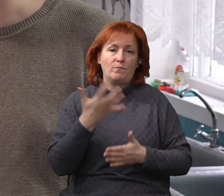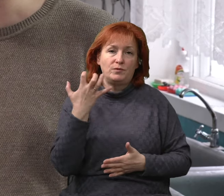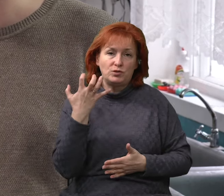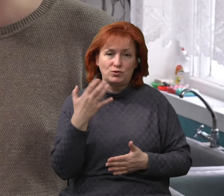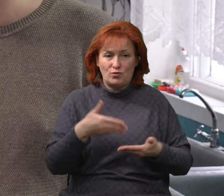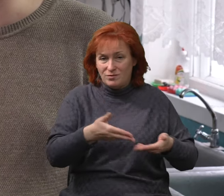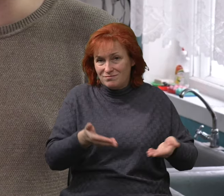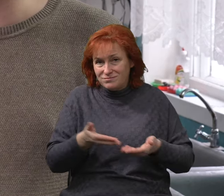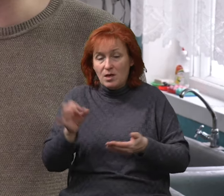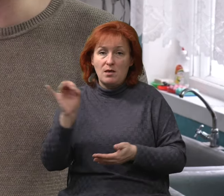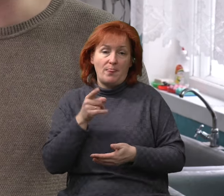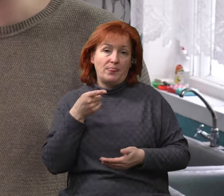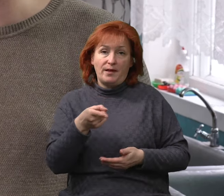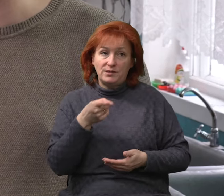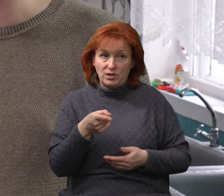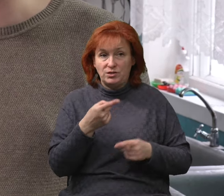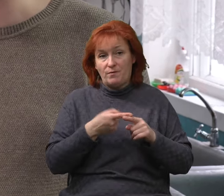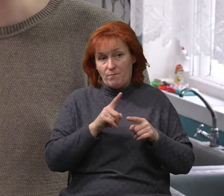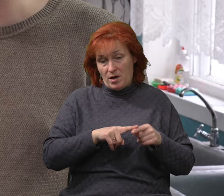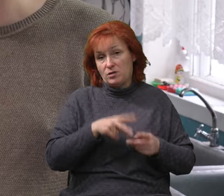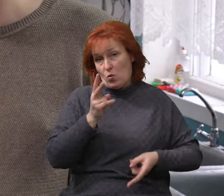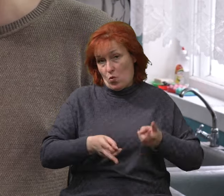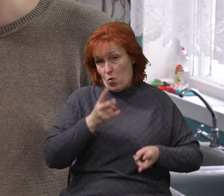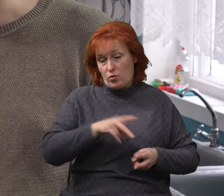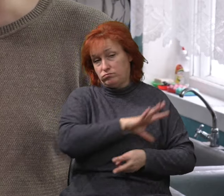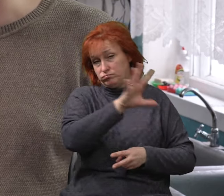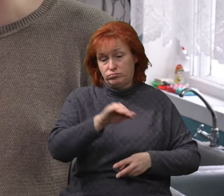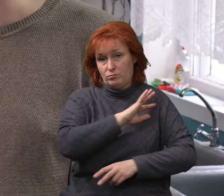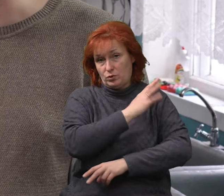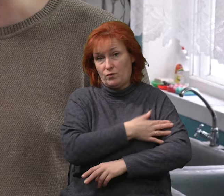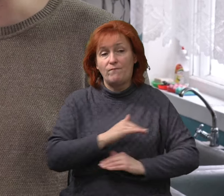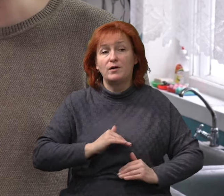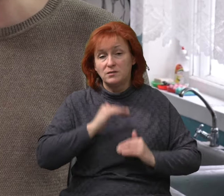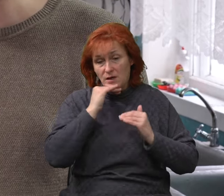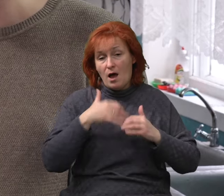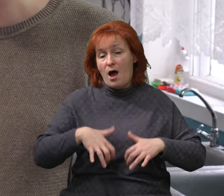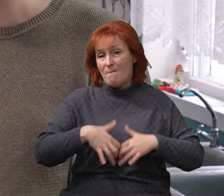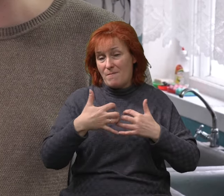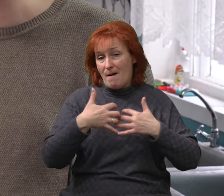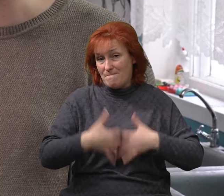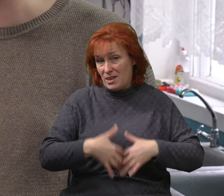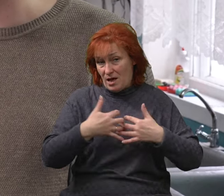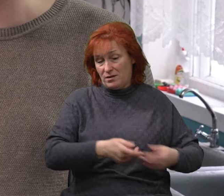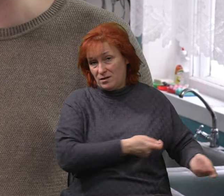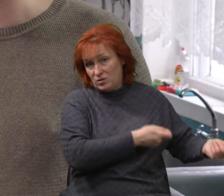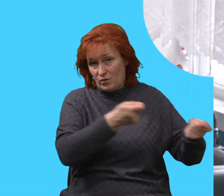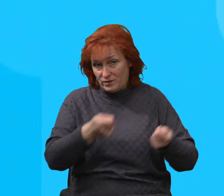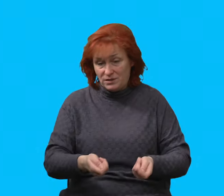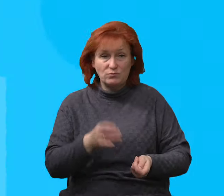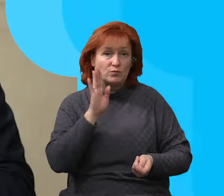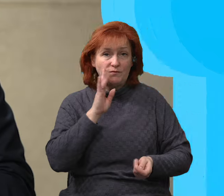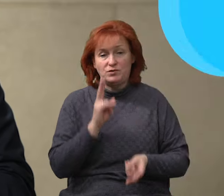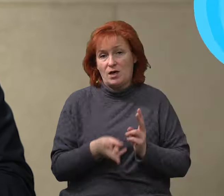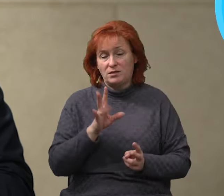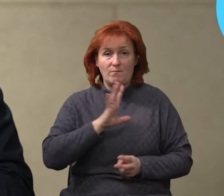кухнів. В принципі, потужності кухні вистачає, деяке обладнання ще доведемо, щоб дівчаткам було зручніше.